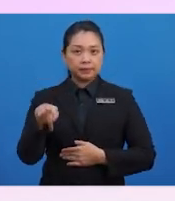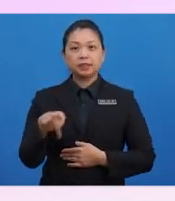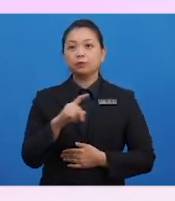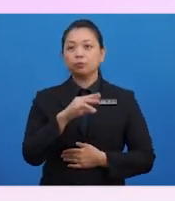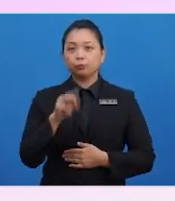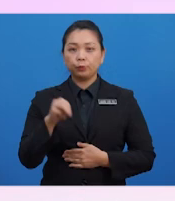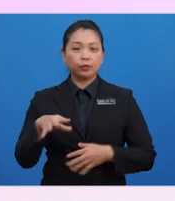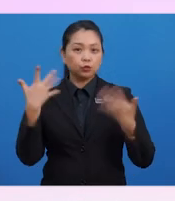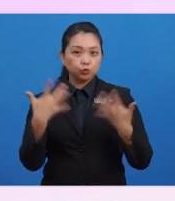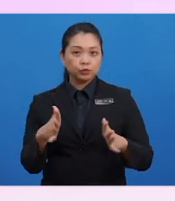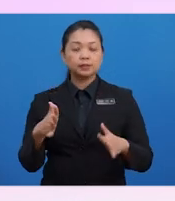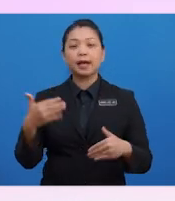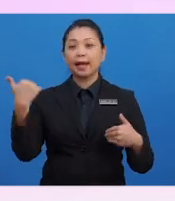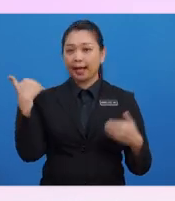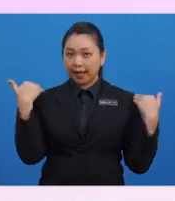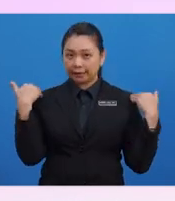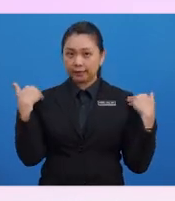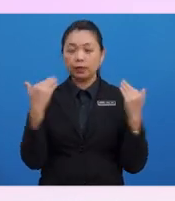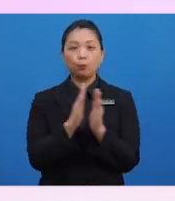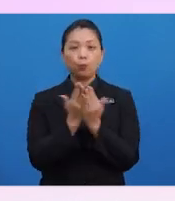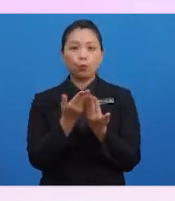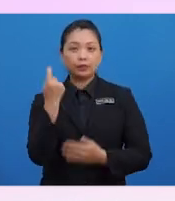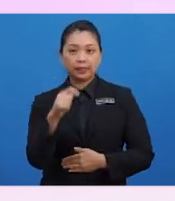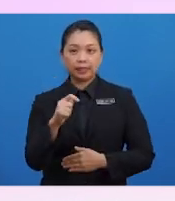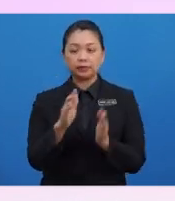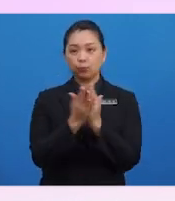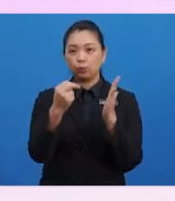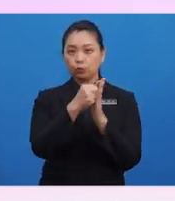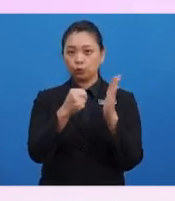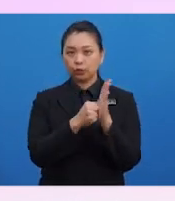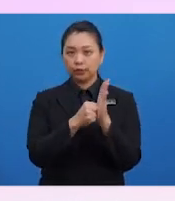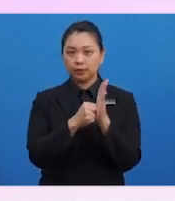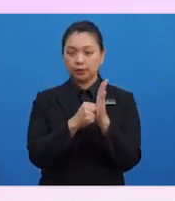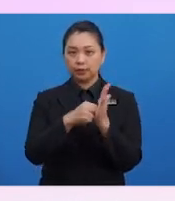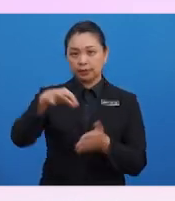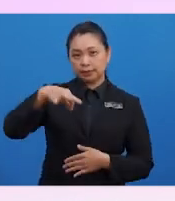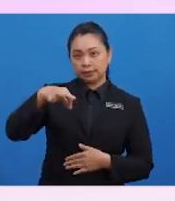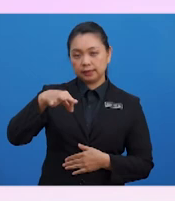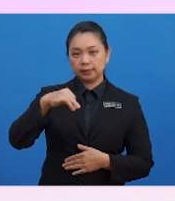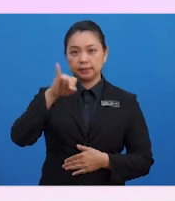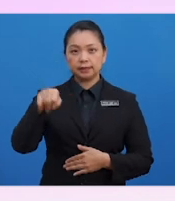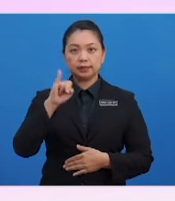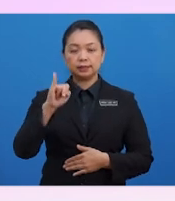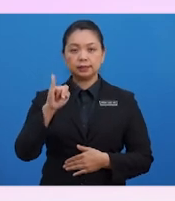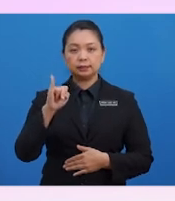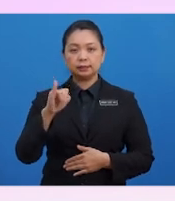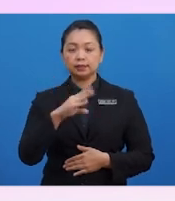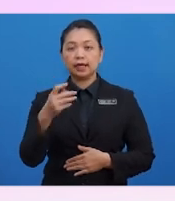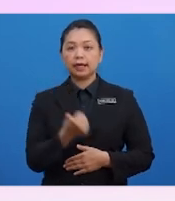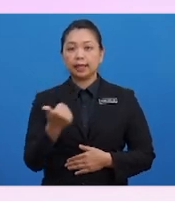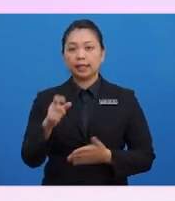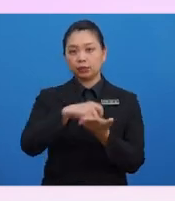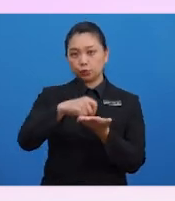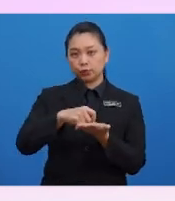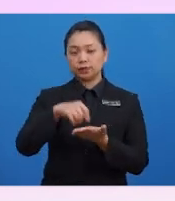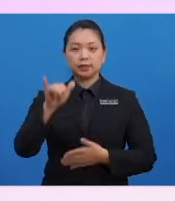bersedia dengan buku teks, buku nota, helayan jurnal, helayan leja serta alat-alat tulis